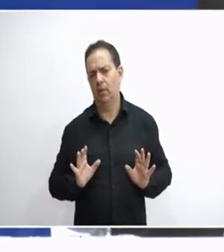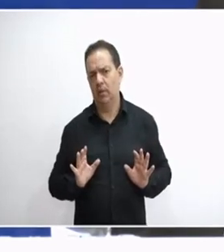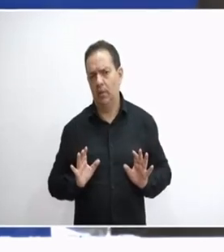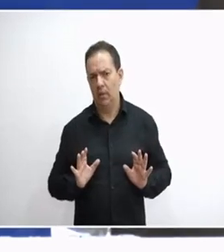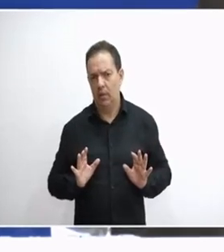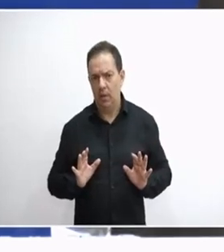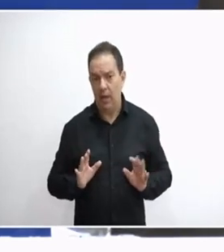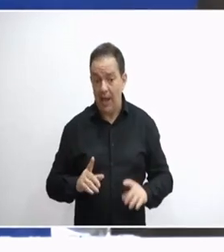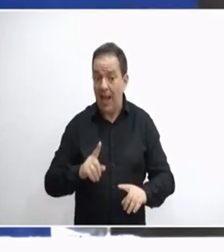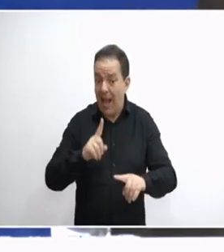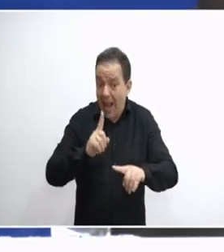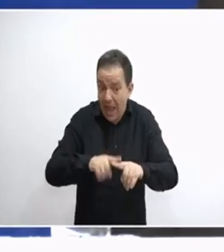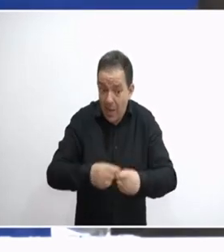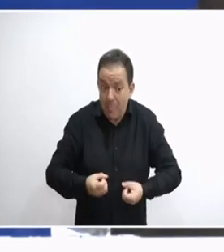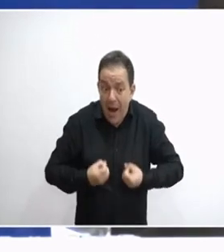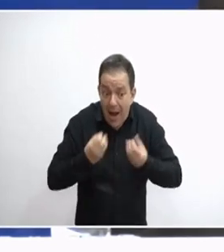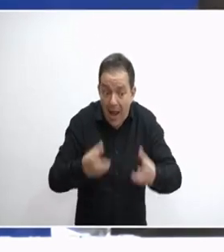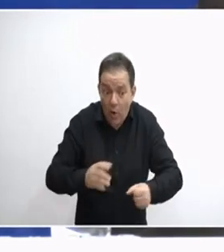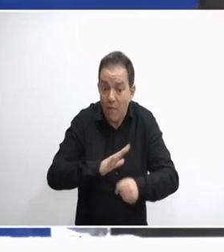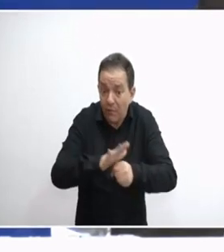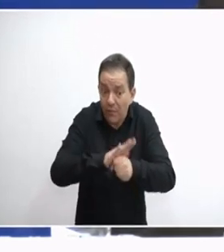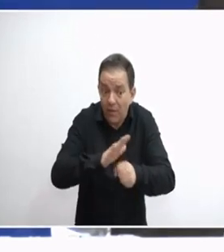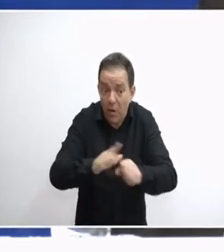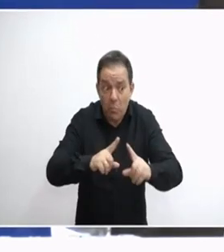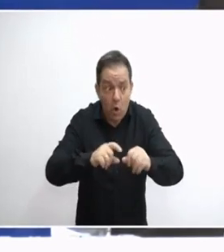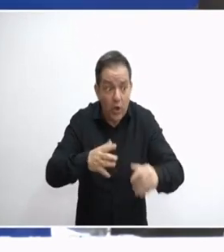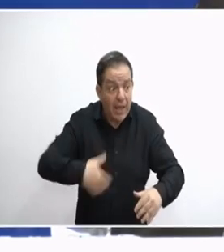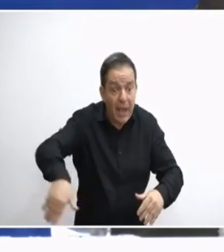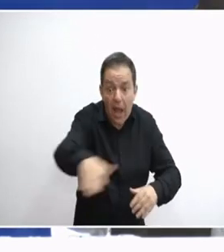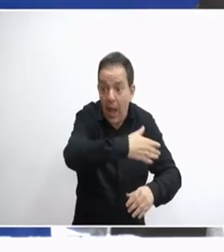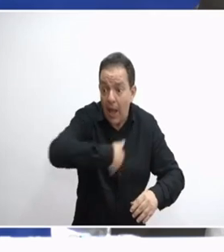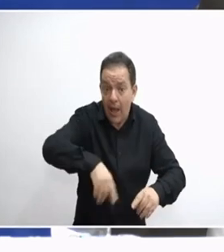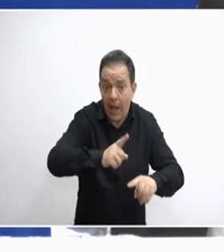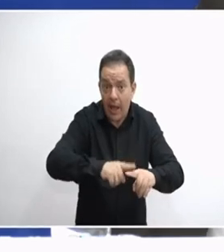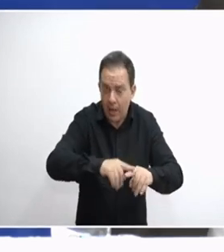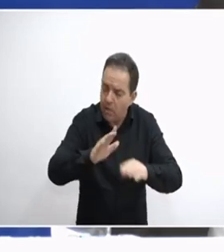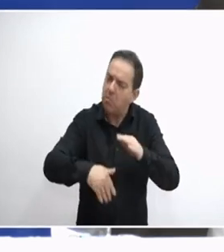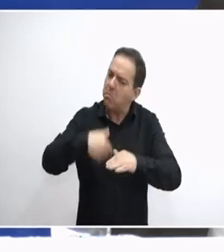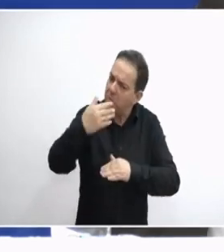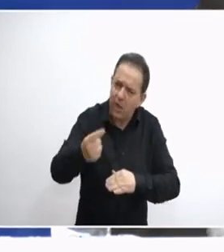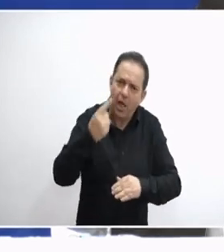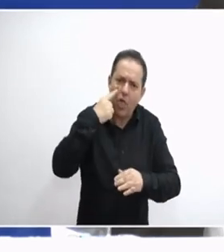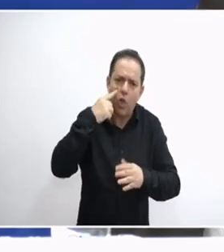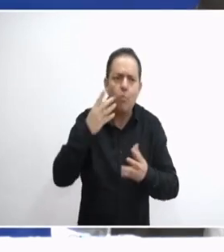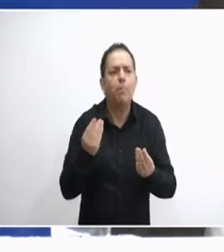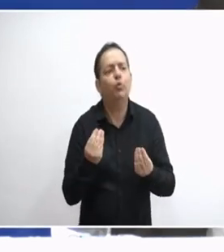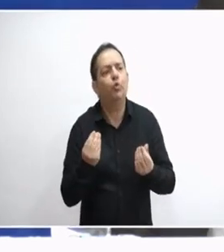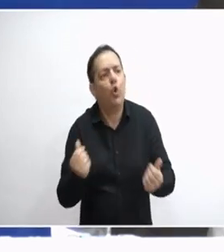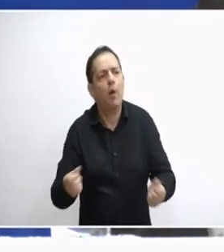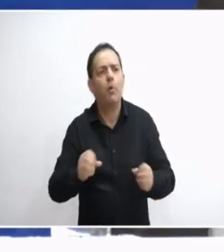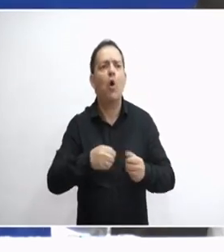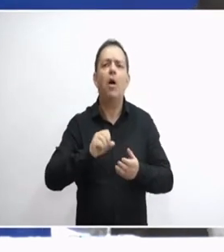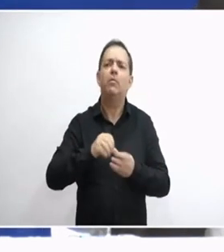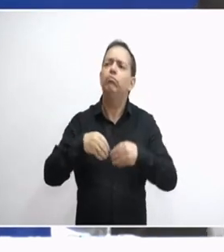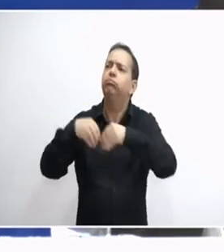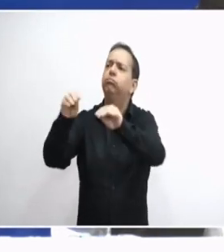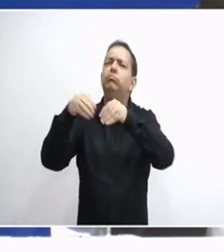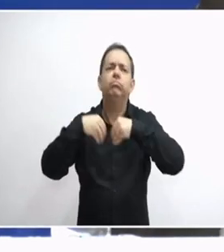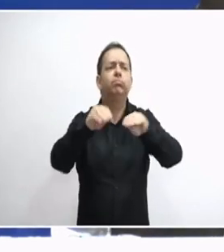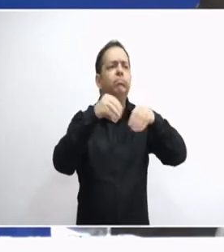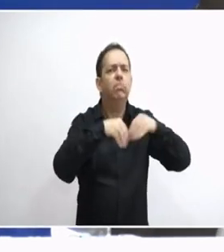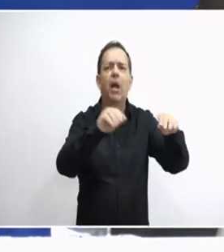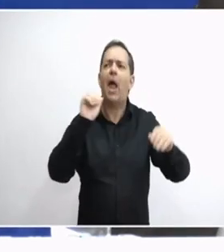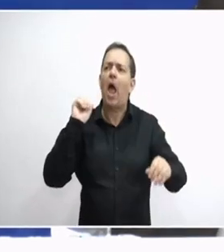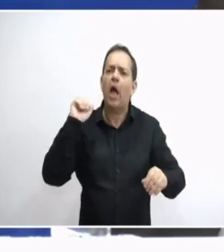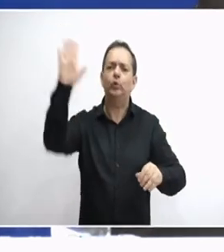από μια αυτάρκης Ελλάδα σε όλα της τα προϊόντα, μπορούμε να δούμε έπειτα την εξαγωγική δομή που, βεβαίως, μπορούμε να το